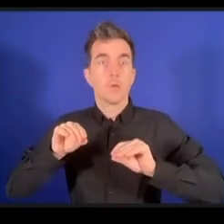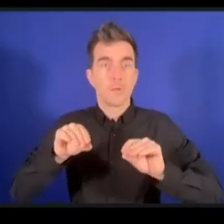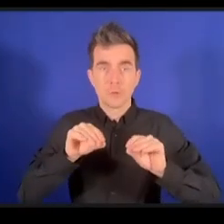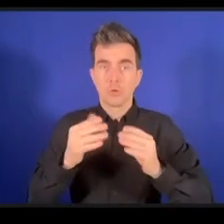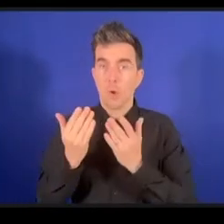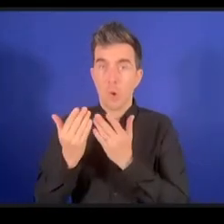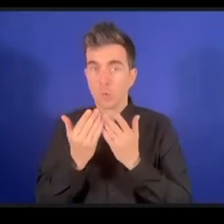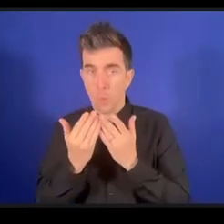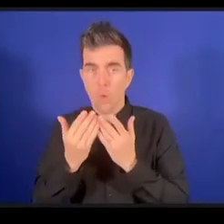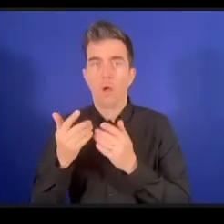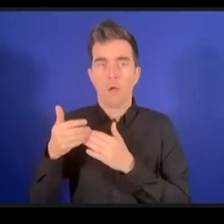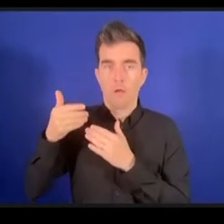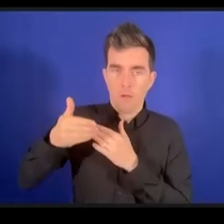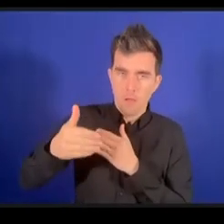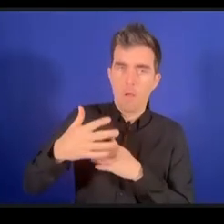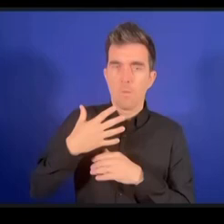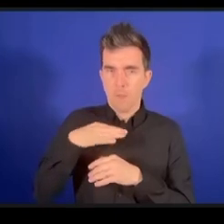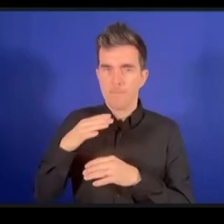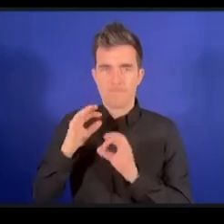الأجيال المستقبلية